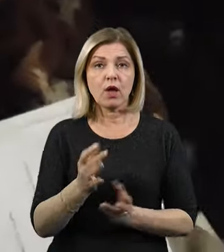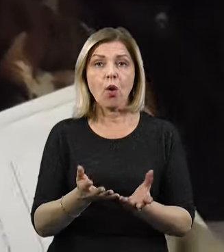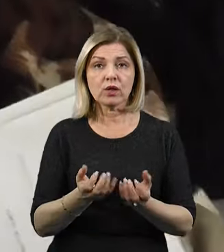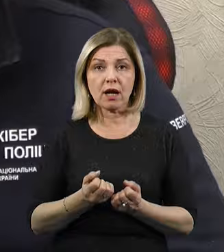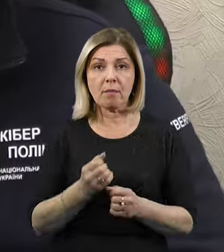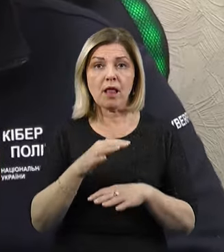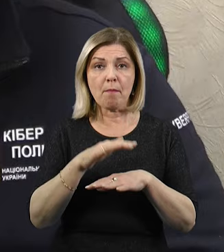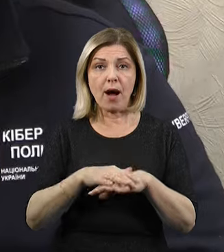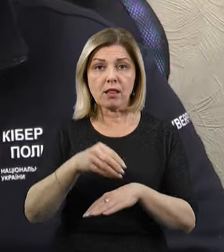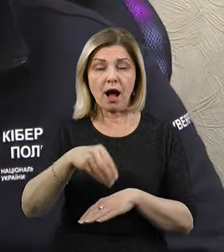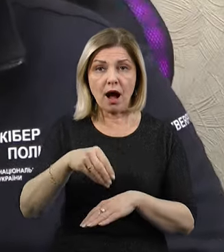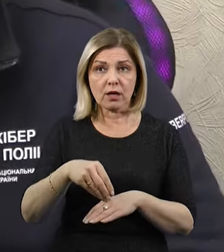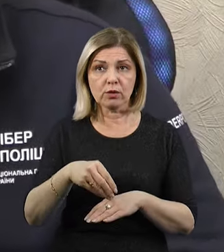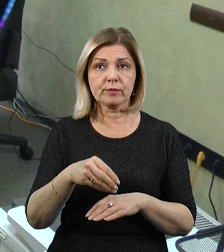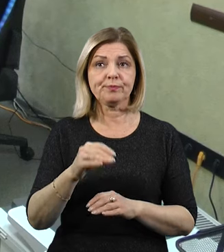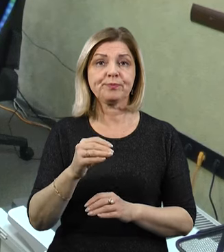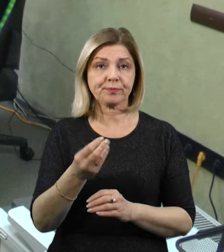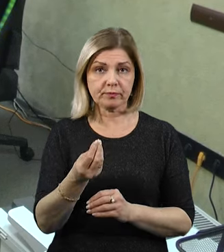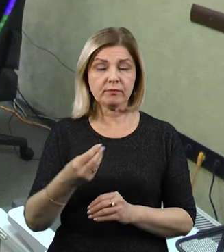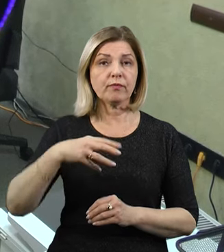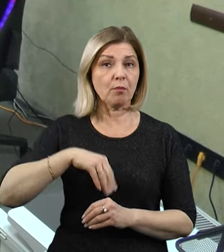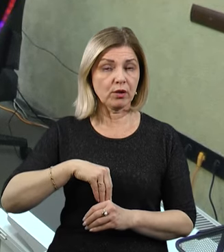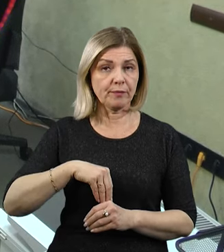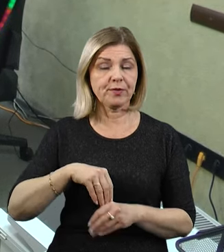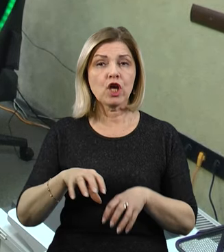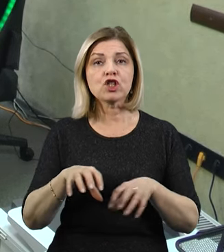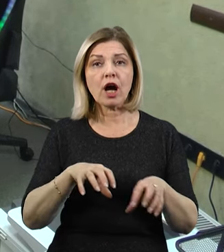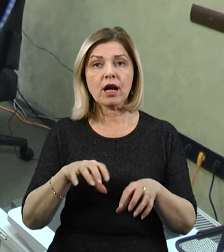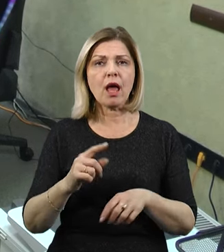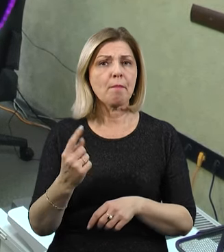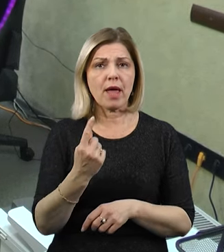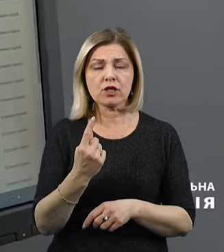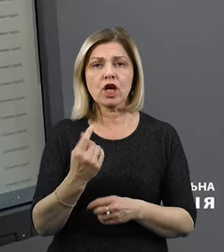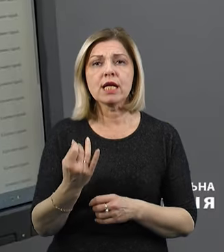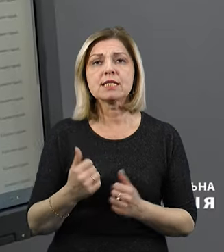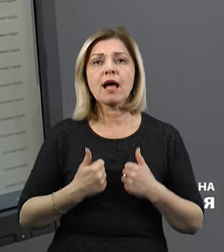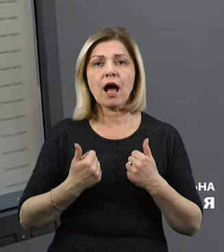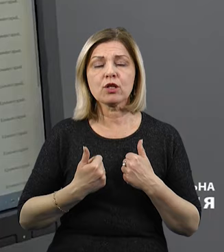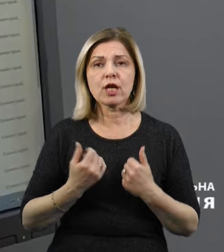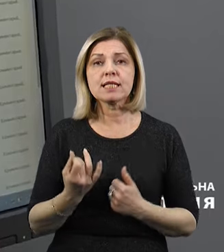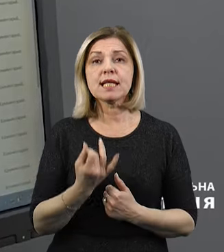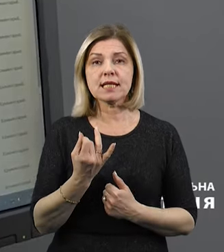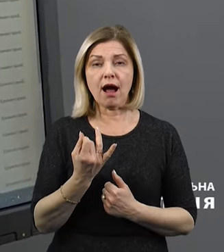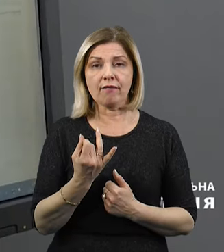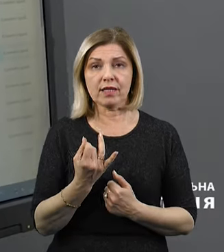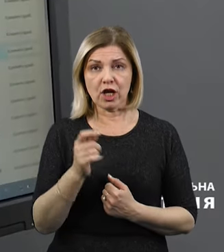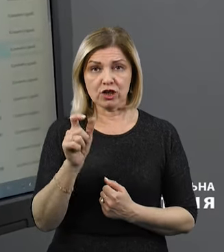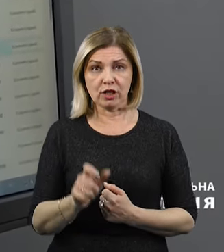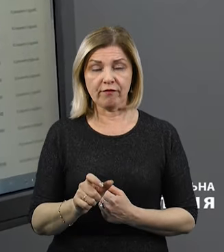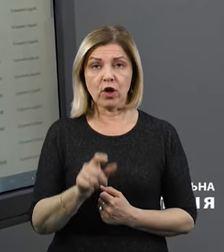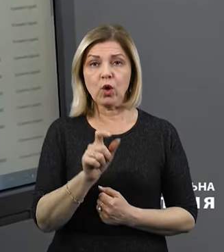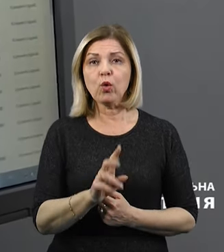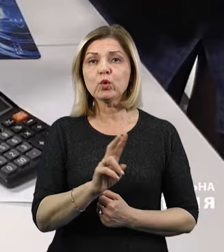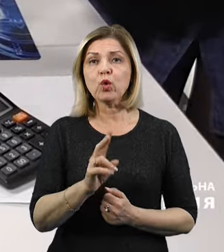банківську картку таким чином донати від людей. Шахраї, в першу чергу, намагаються зацікавити потенційну жертву – людину, яка шукає